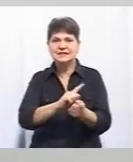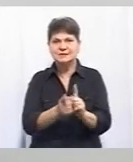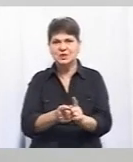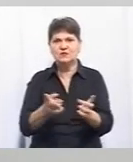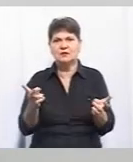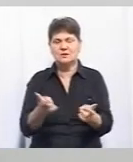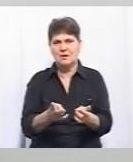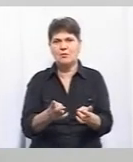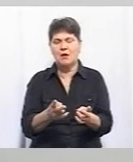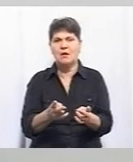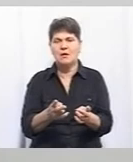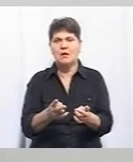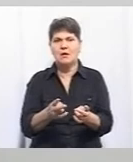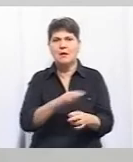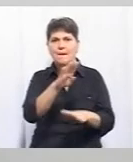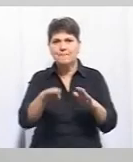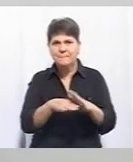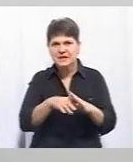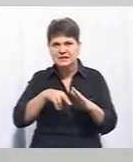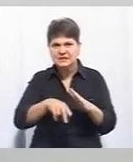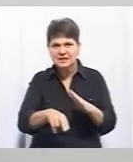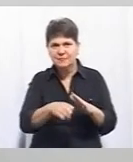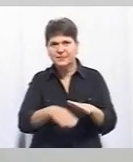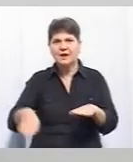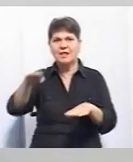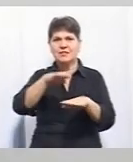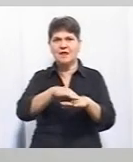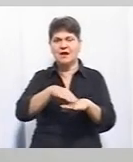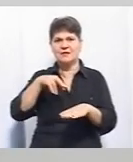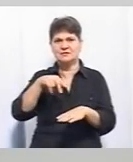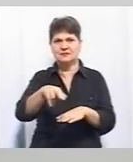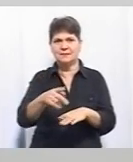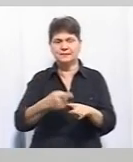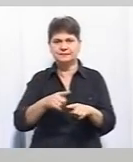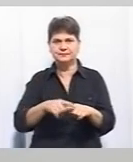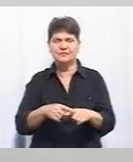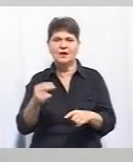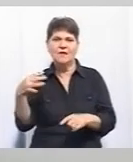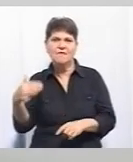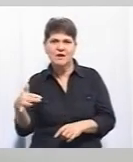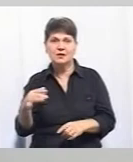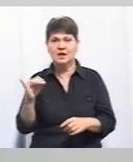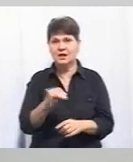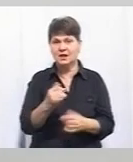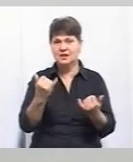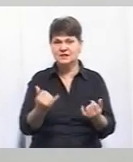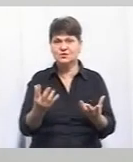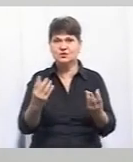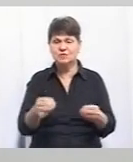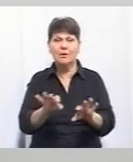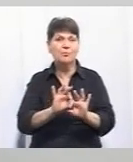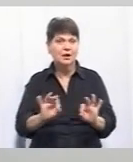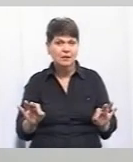треба безпосередньо або підземний, або надземний. Як ми розуміємо, це більш дороговартісно, і на сьогоднішній день ми прекрасно